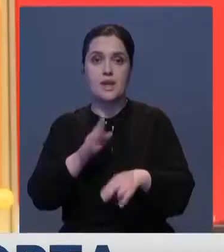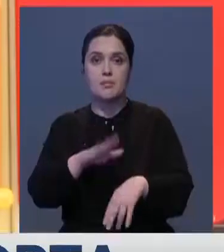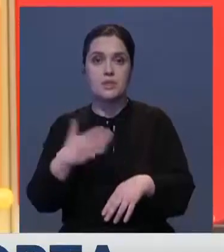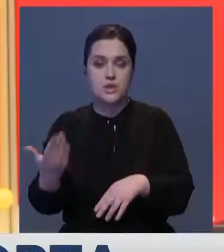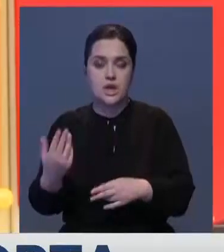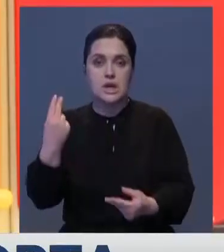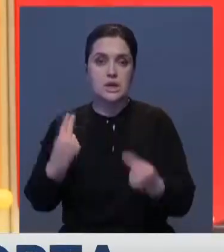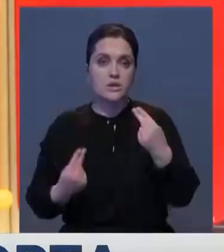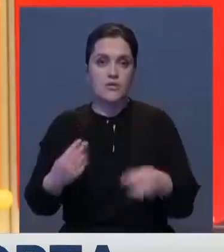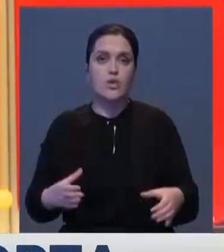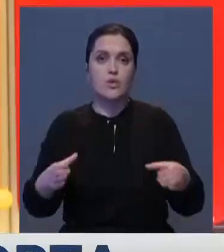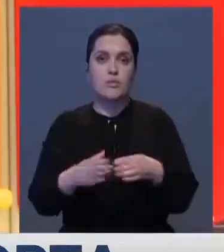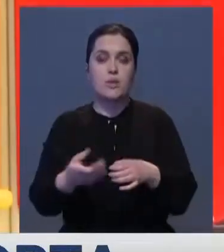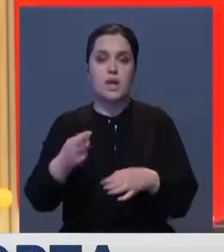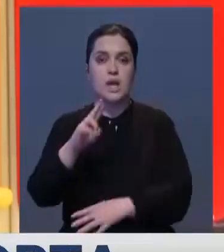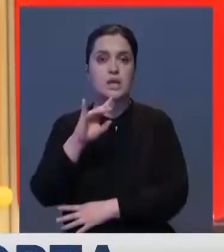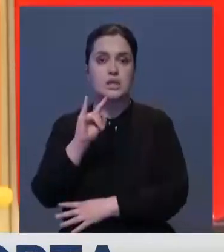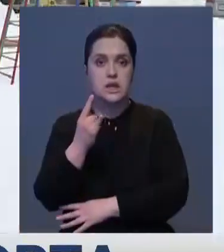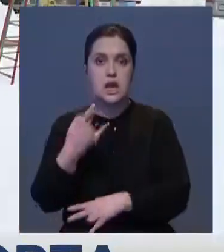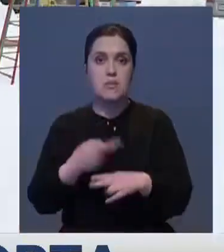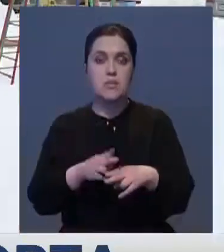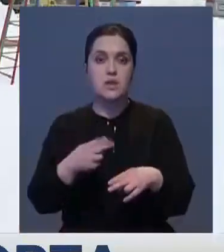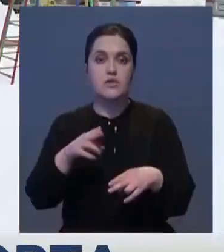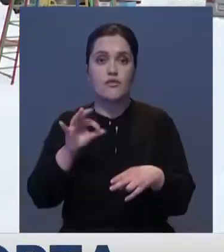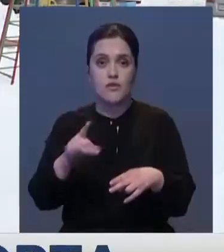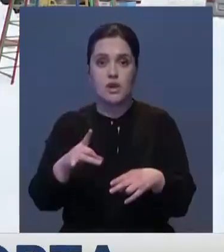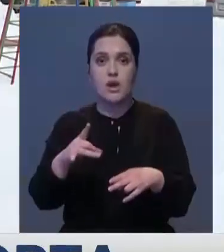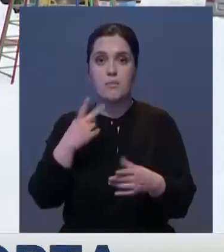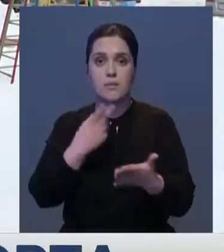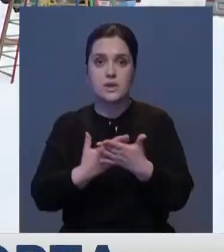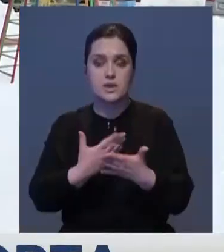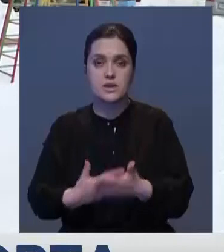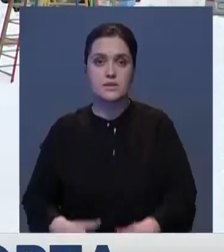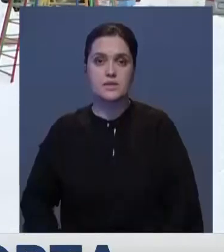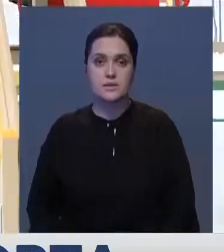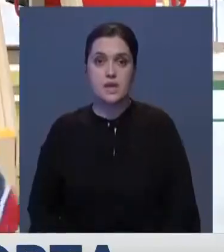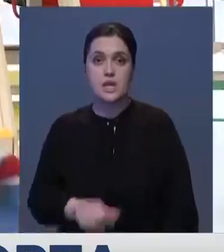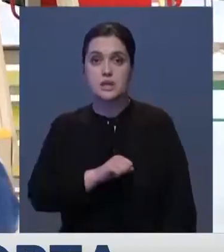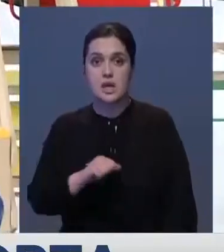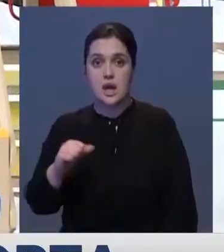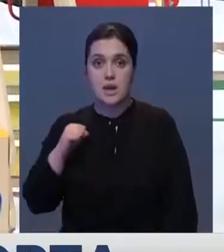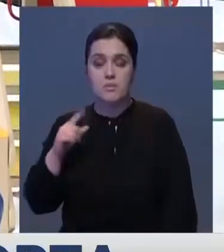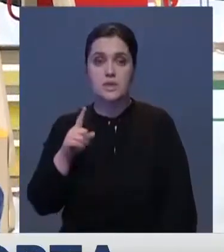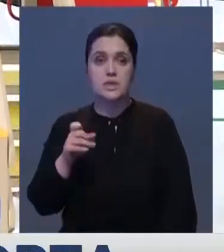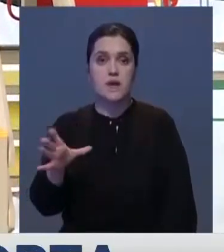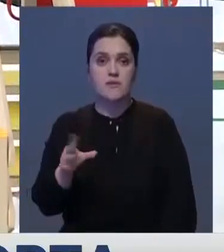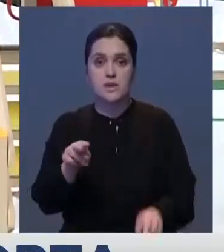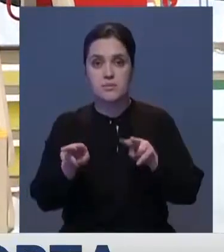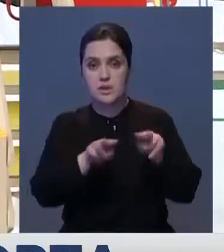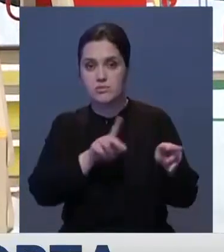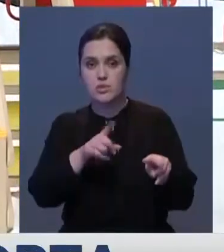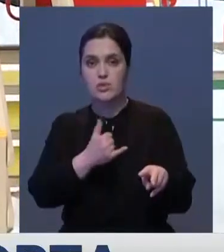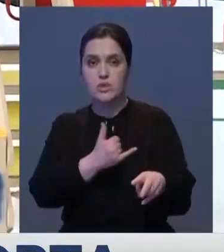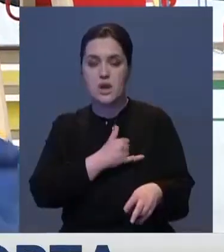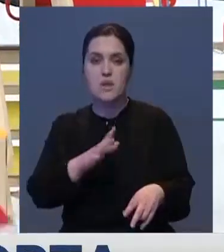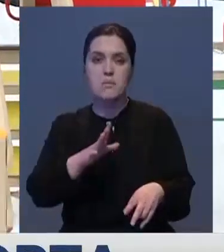появился игровой комплекс для малышей. Так рядовой двор стал образцово-показательным. Сами за всем следим, чтобы было у нас